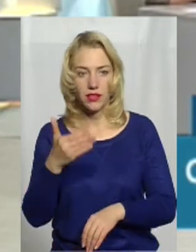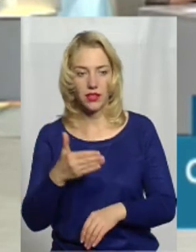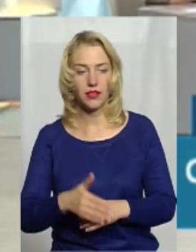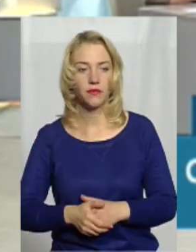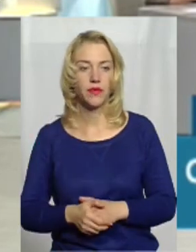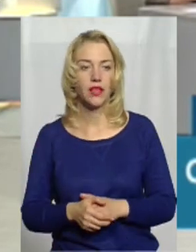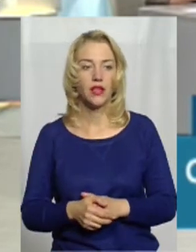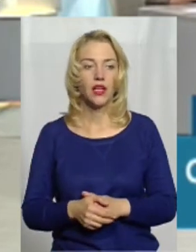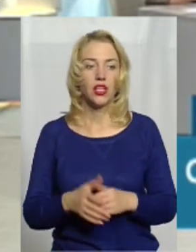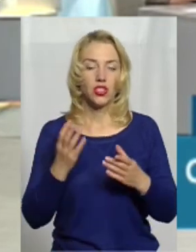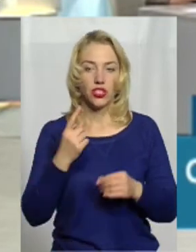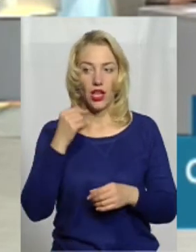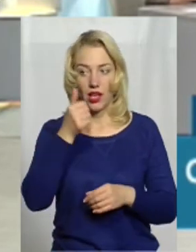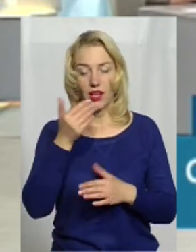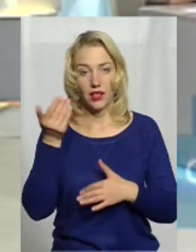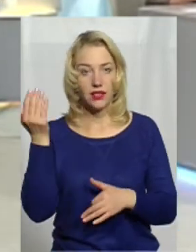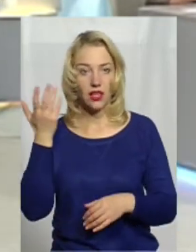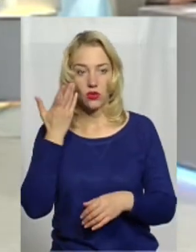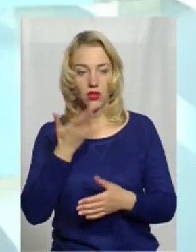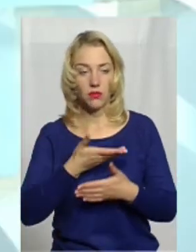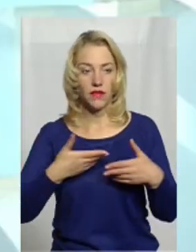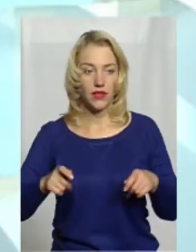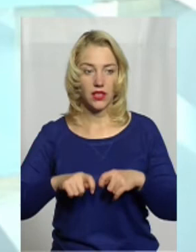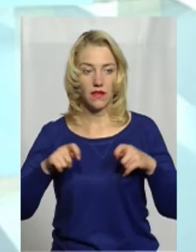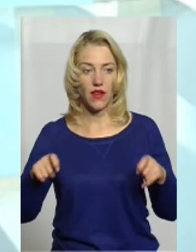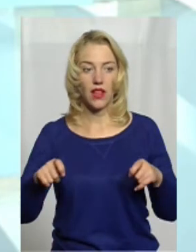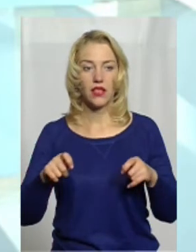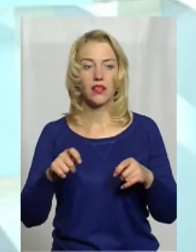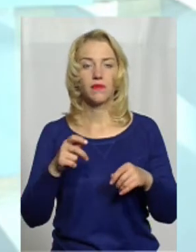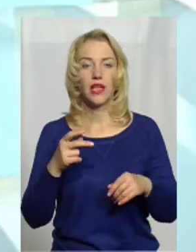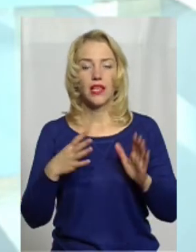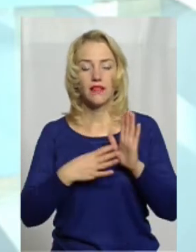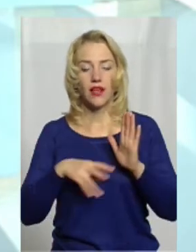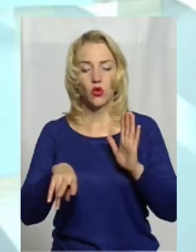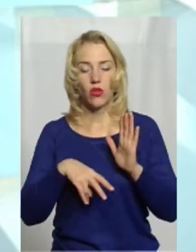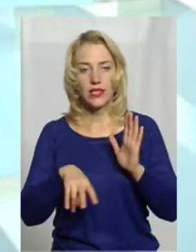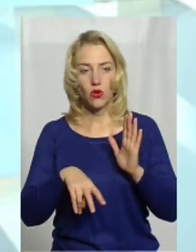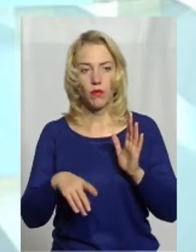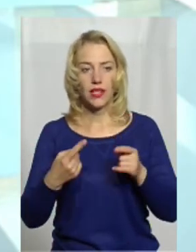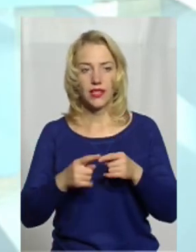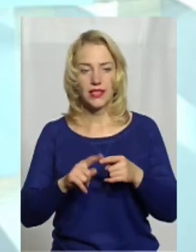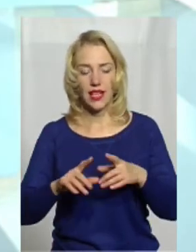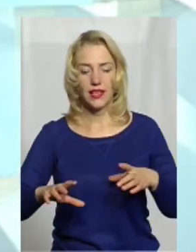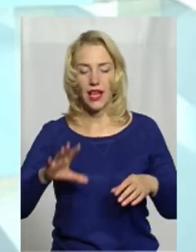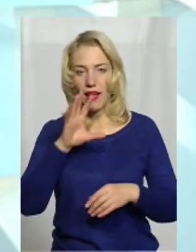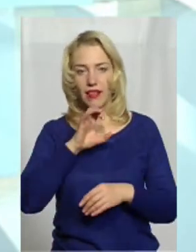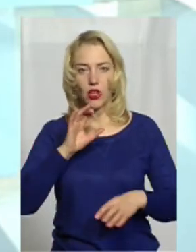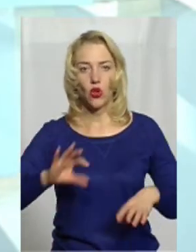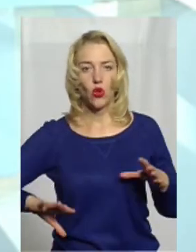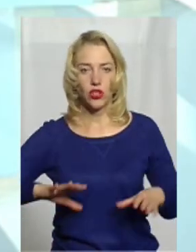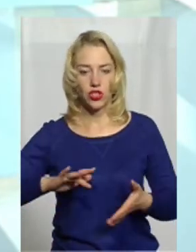Ще рік назад, коли ми відкривали 9 листопада даний кінологічний центр,